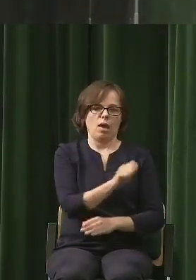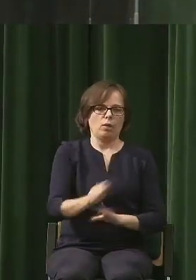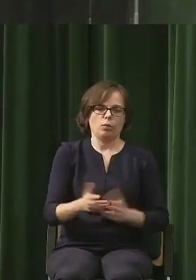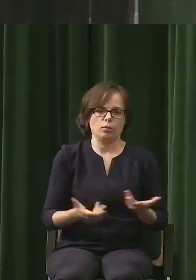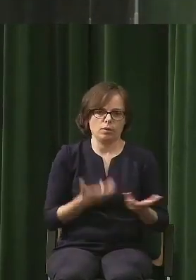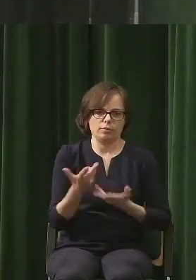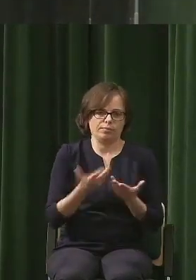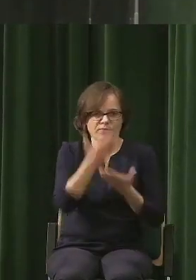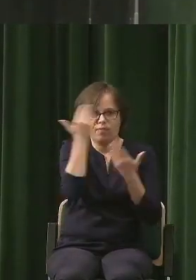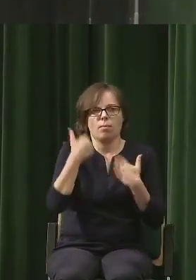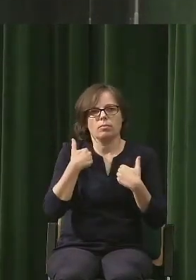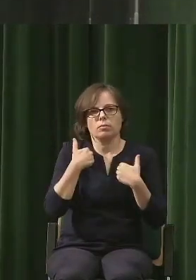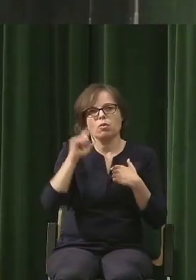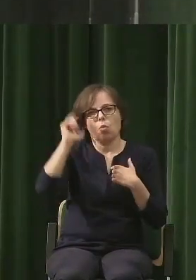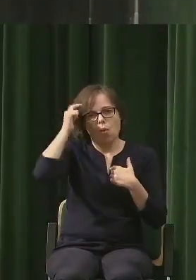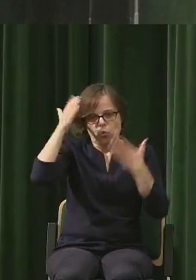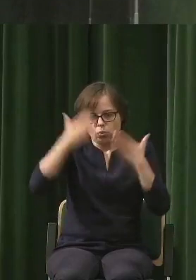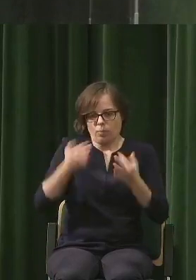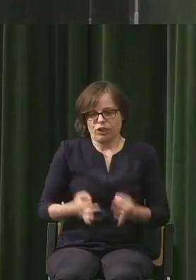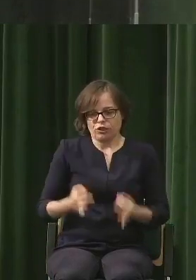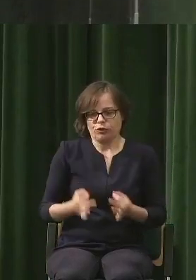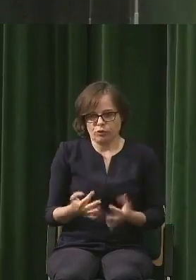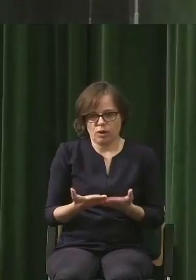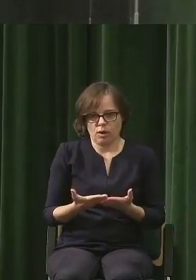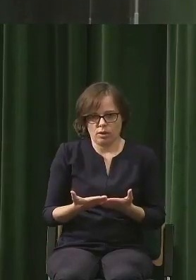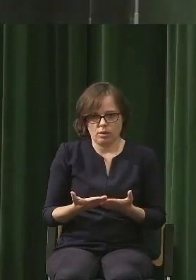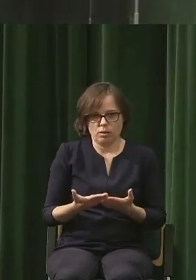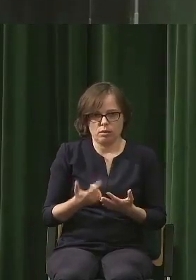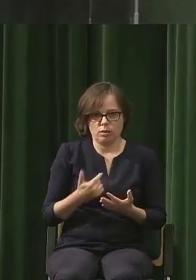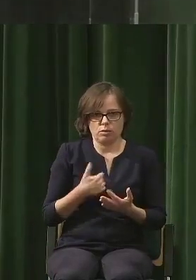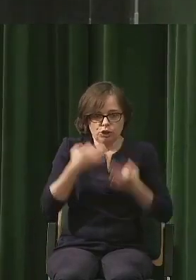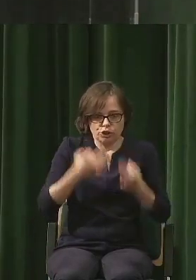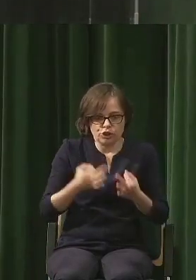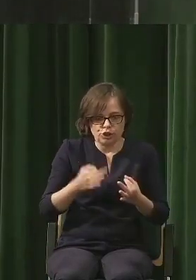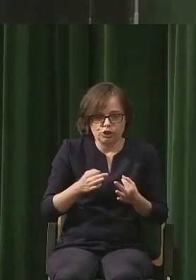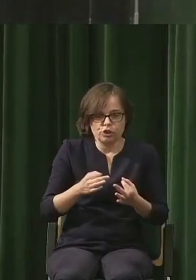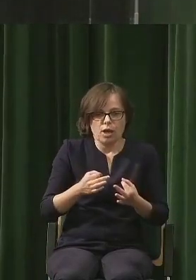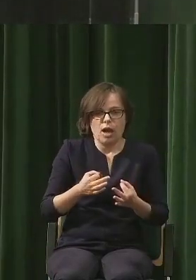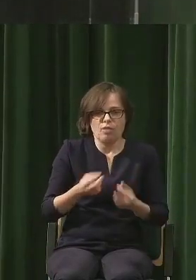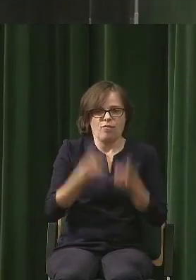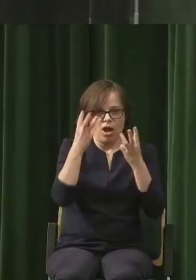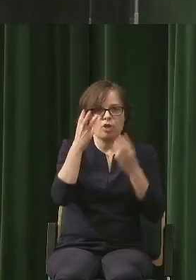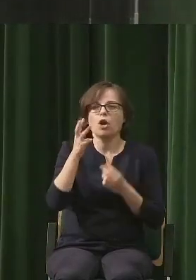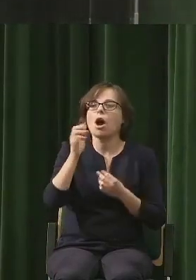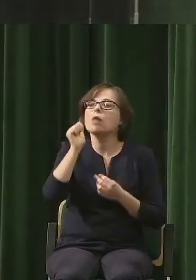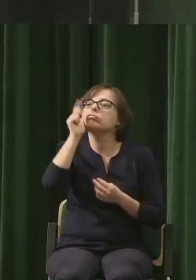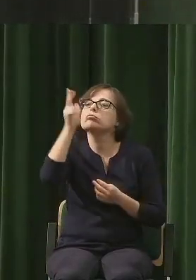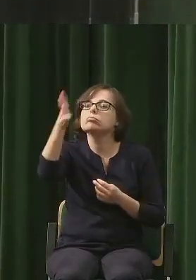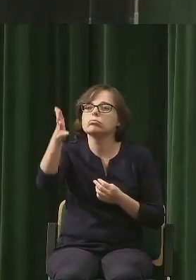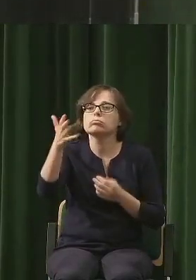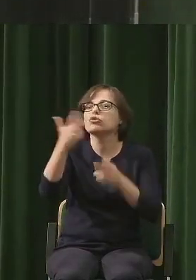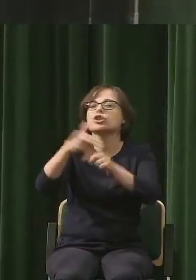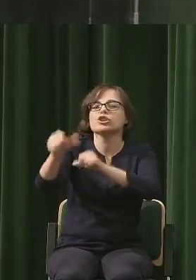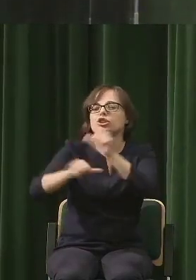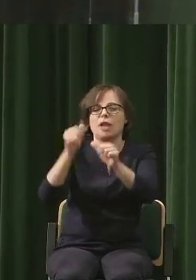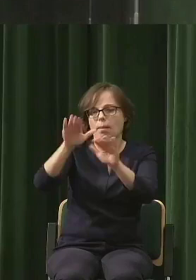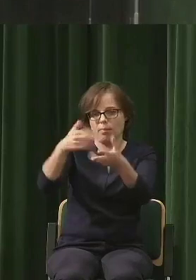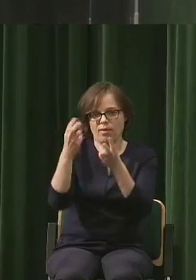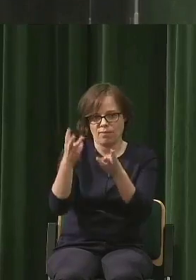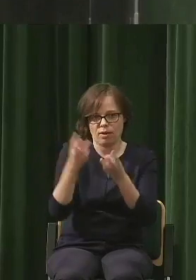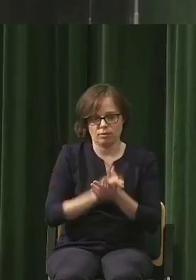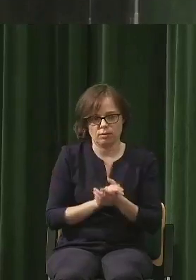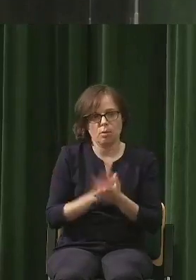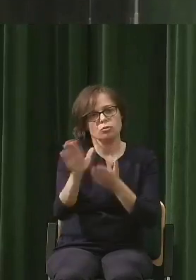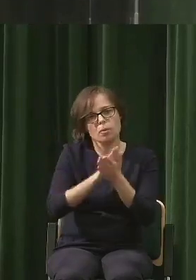no żyjemy w niej dzisiejszym, tak, i to co jest dzisiaj ma większe dla nas znaczenie niż to co będzie za 30 lat, przepraszam, będzie